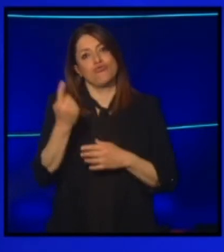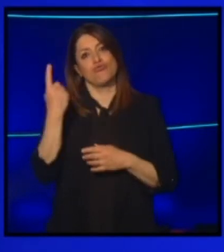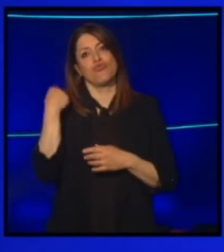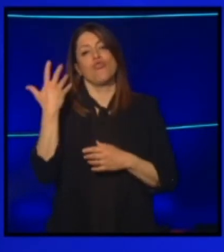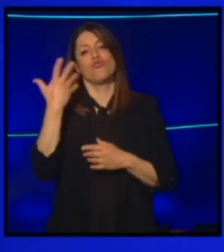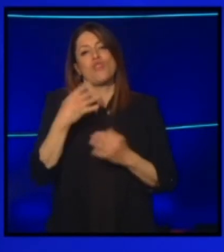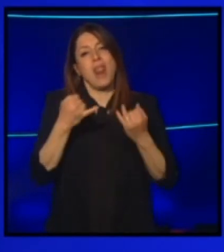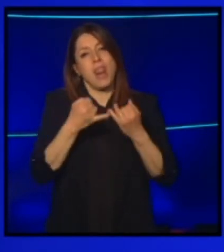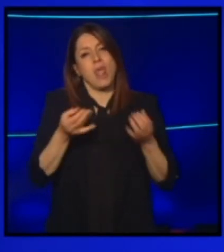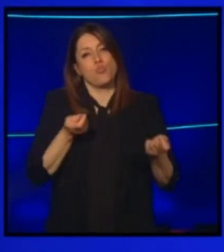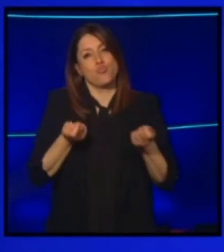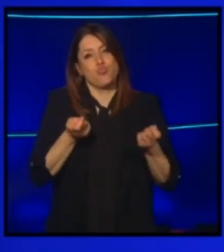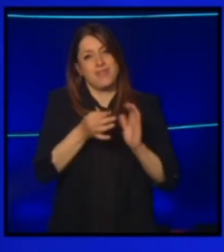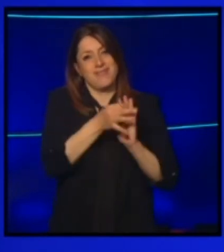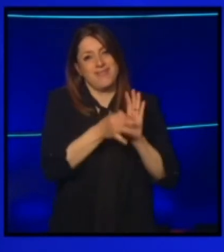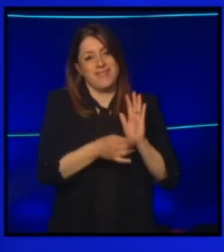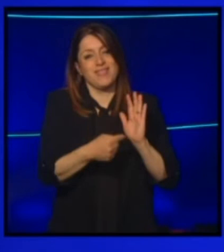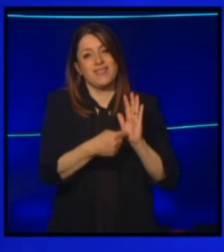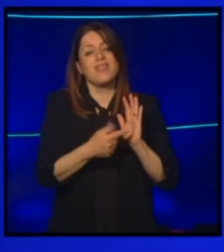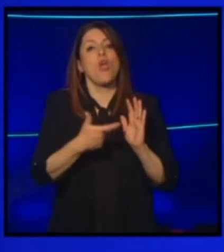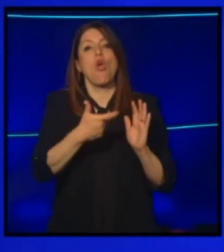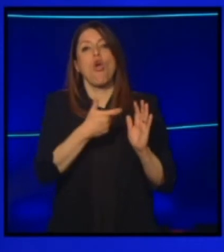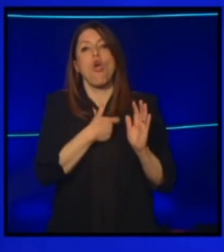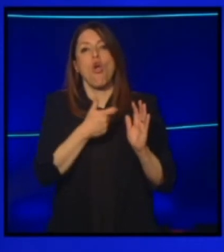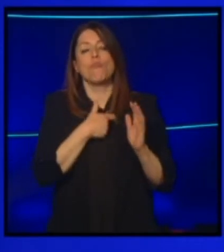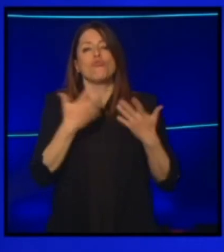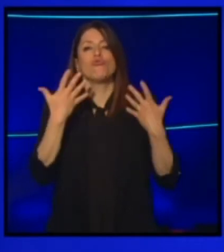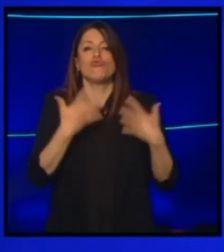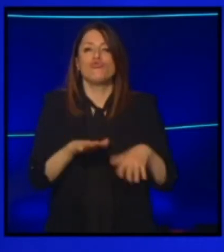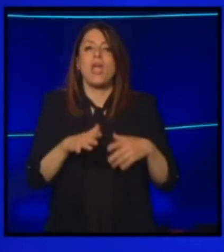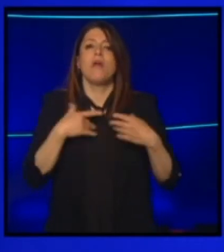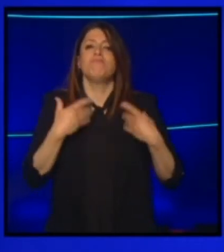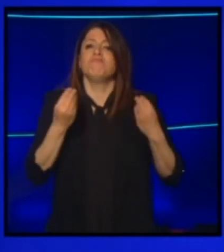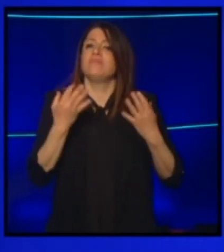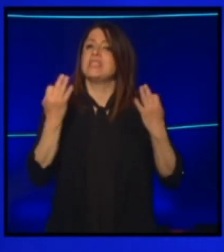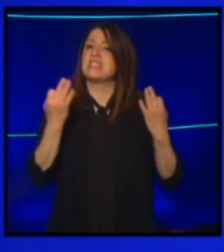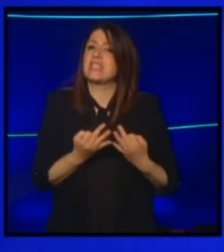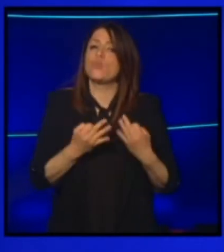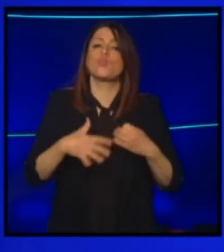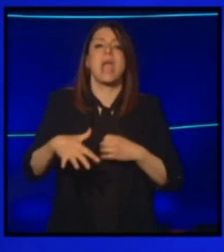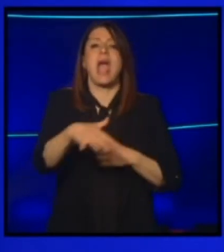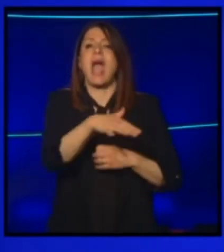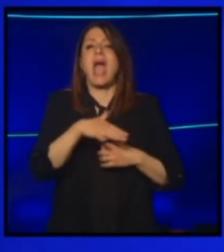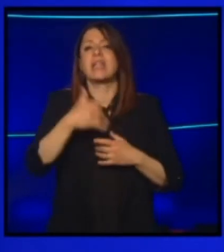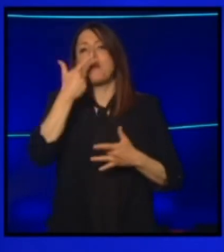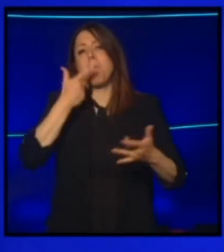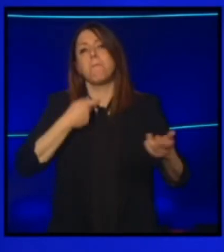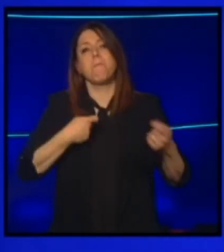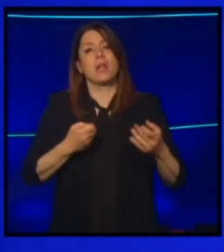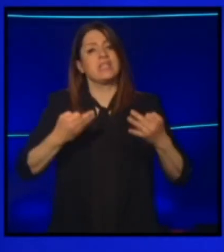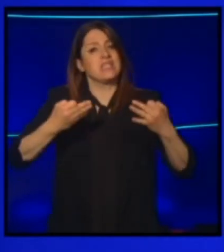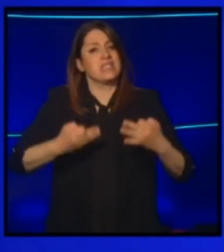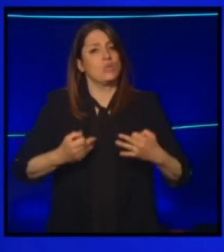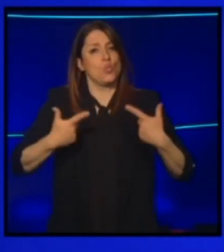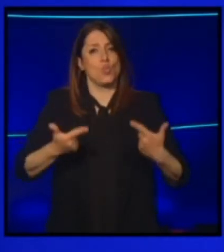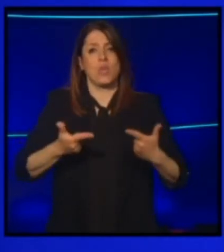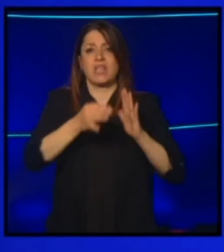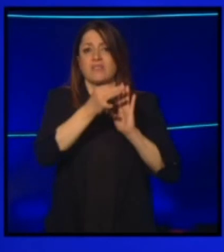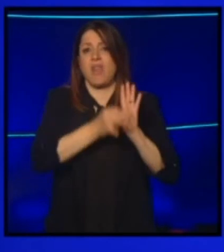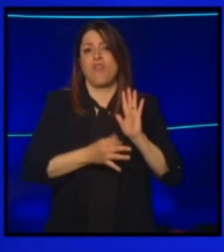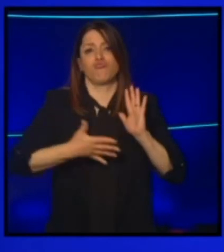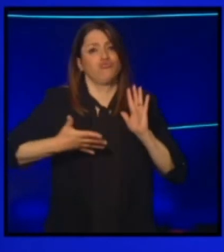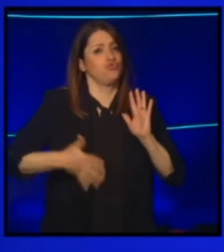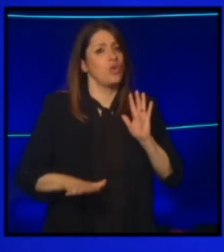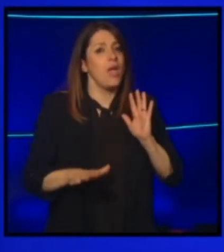guida con i comuni, avevamo messo in sicurezza le aree mercatali. Avevamo veramente messo a disposizione,